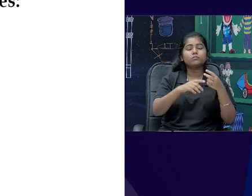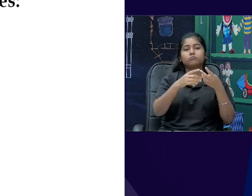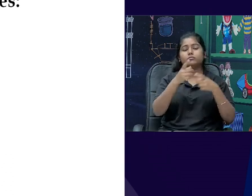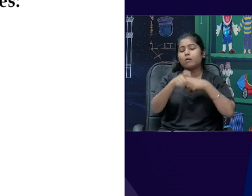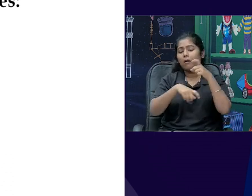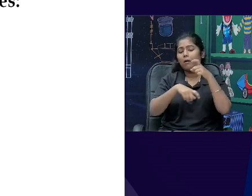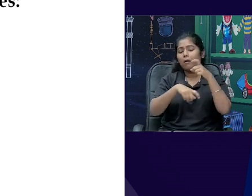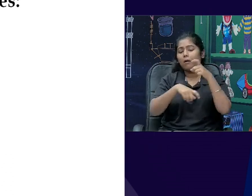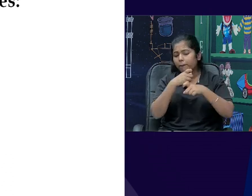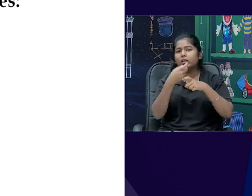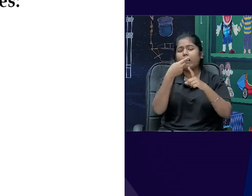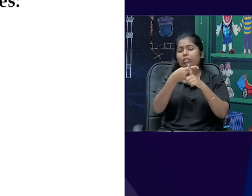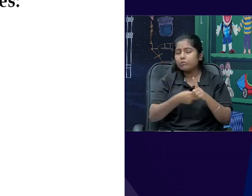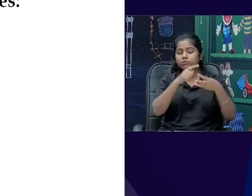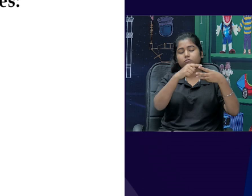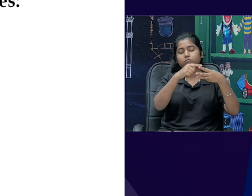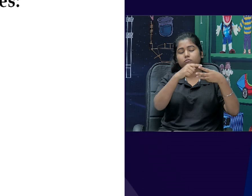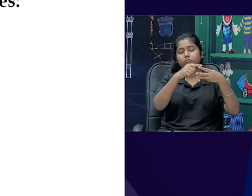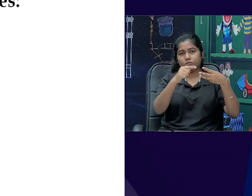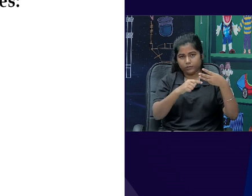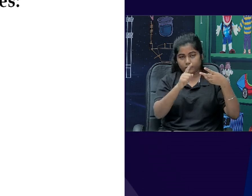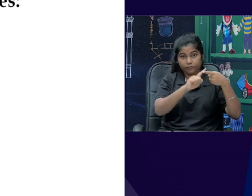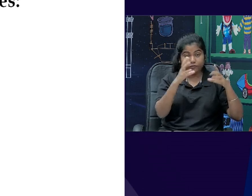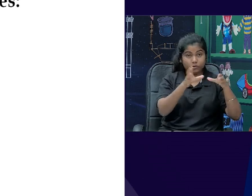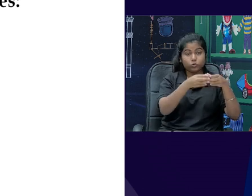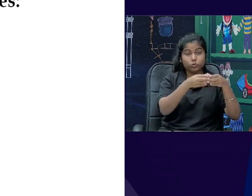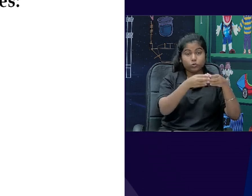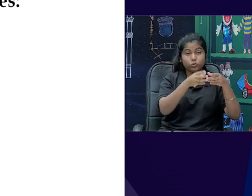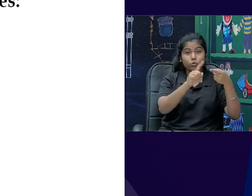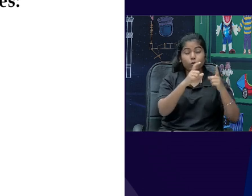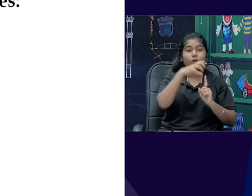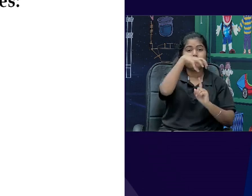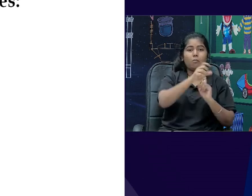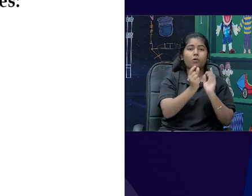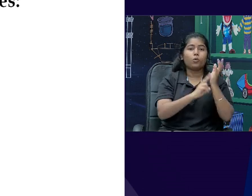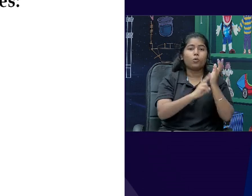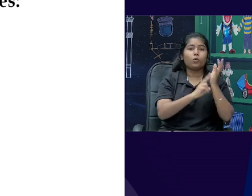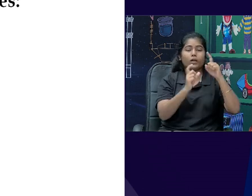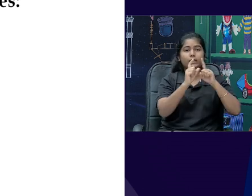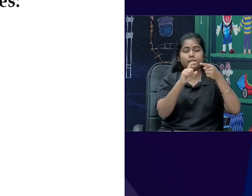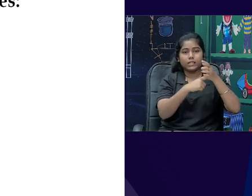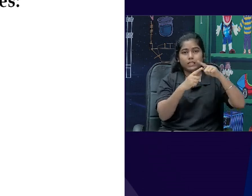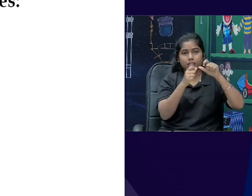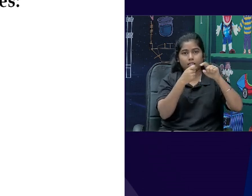तीन तरह के हैं, तीन नाम से जाने जाते हैं, एक category है, departmental undertakings की,